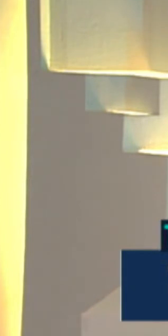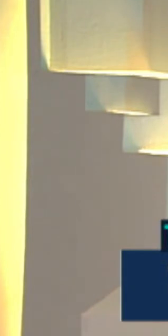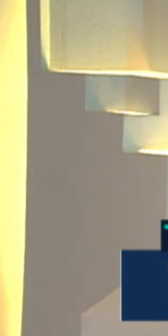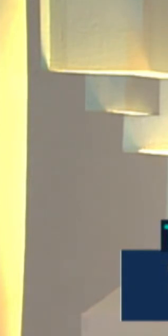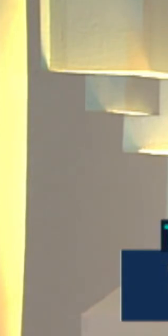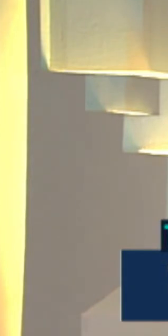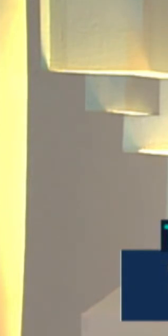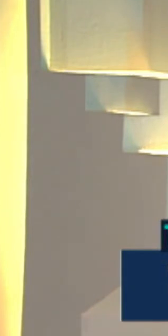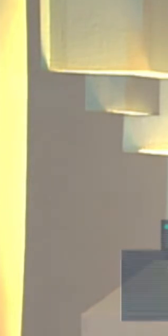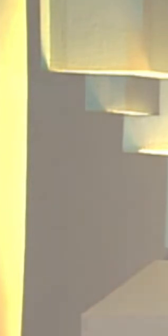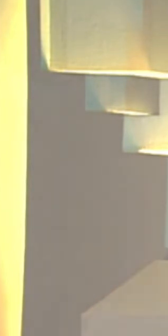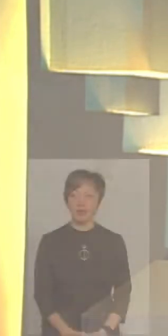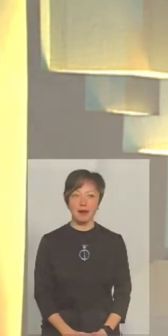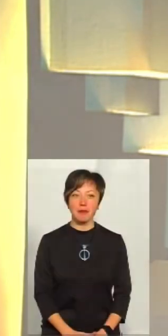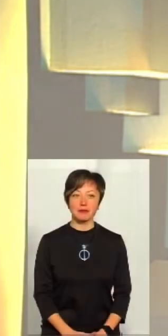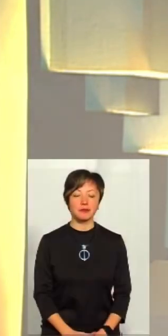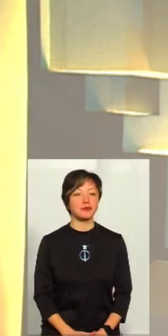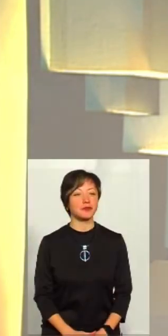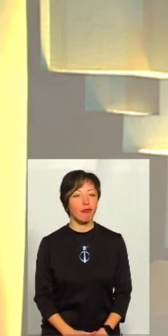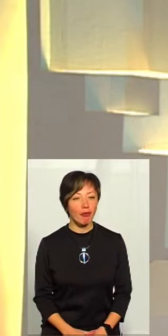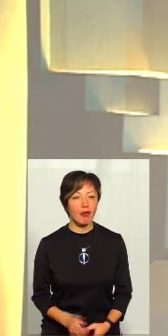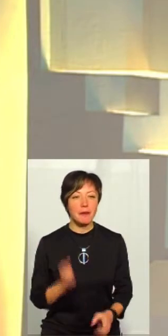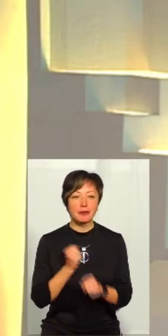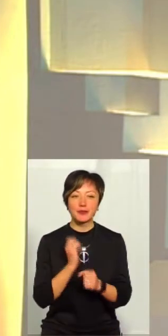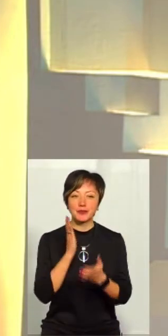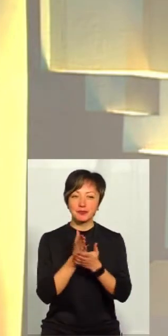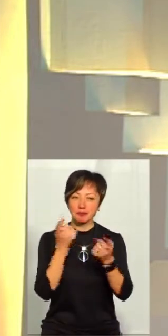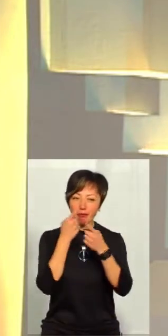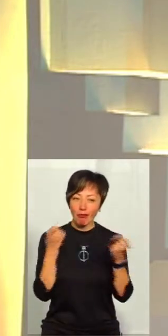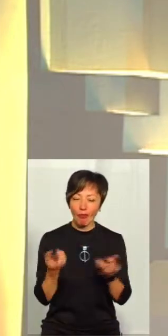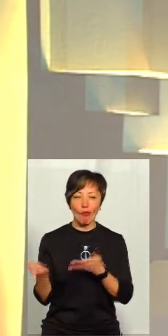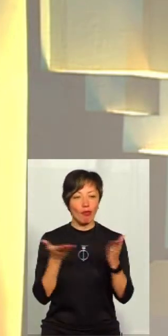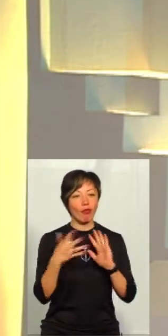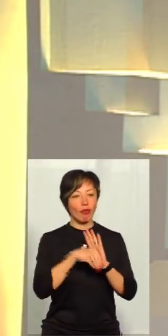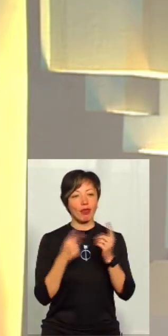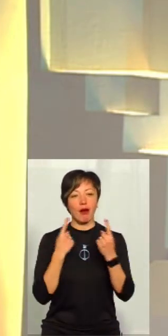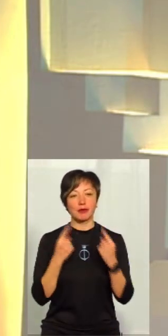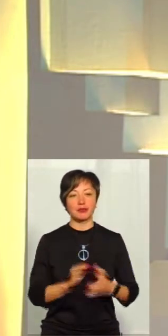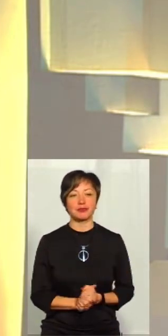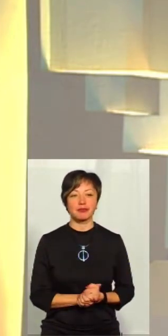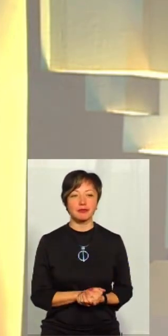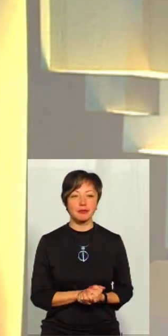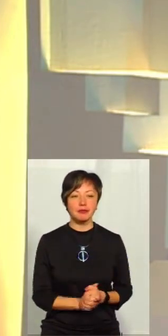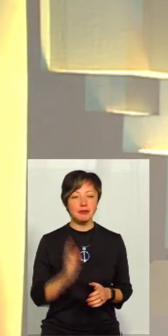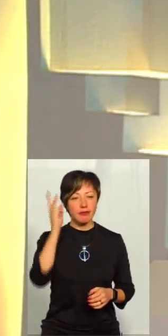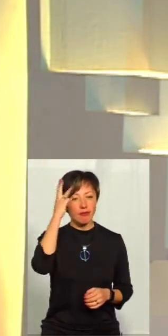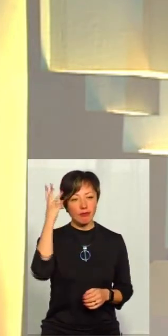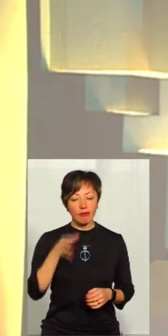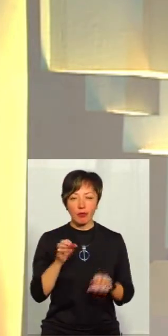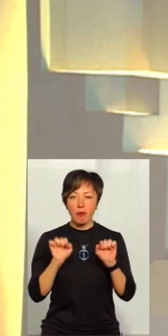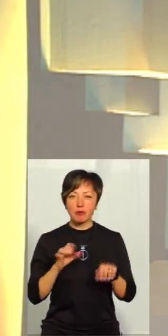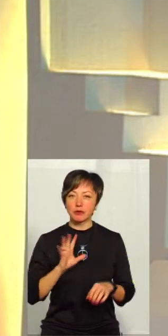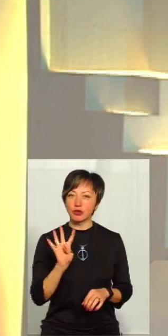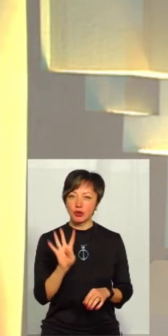перекладає Ольга Рибак. Працюємо наживо і запрошуємо долучатися до розмови. Отож, на Хмельниччині може бути на 4 об